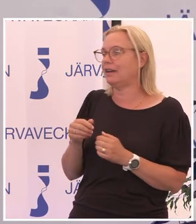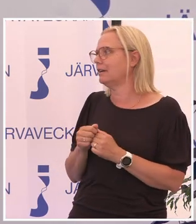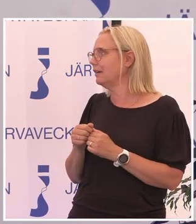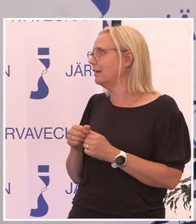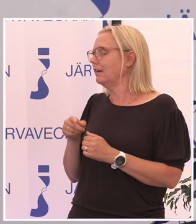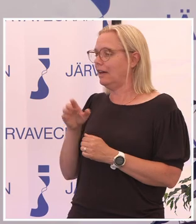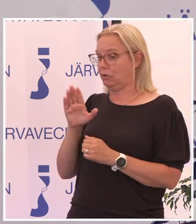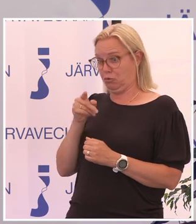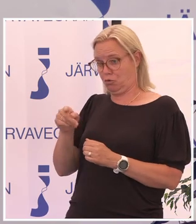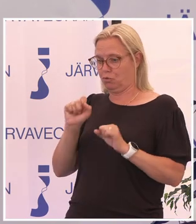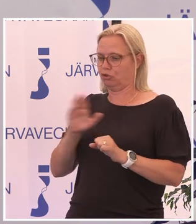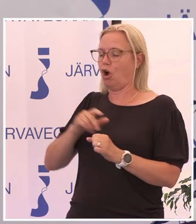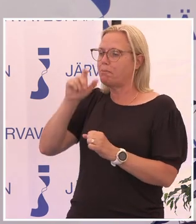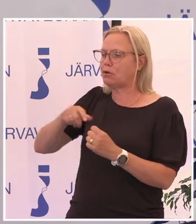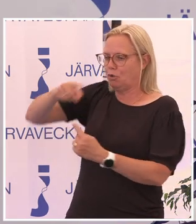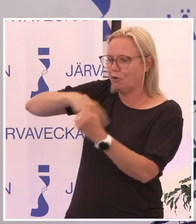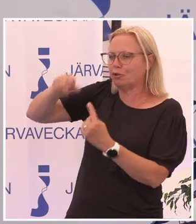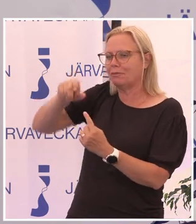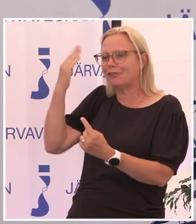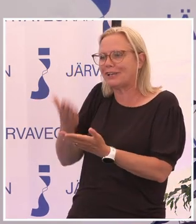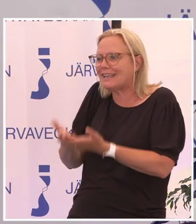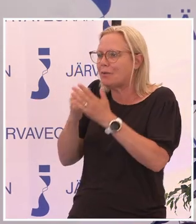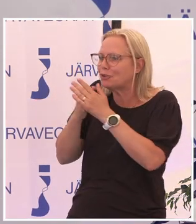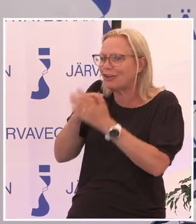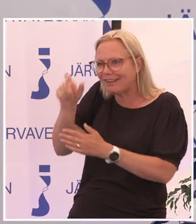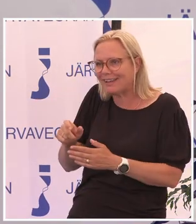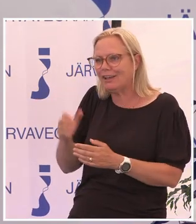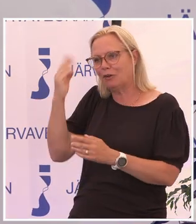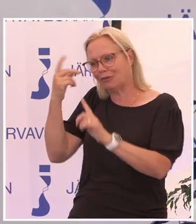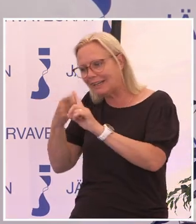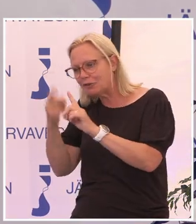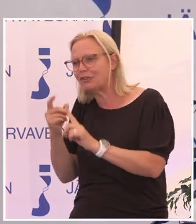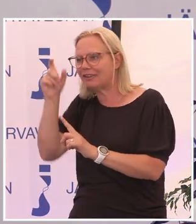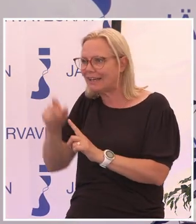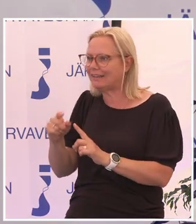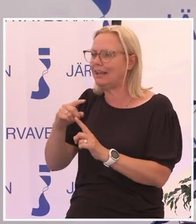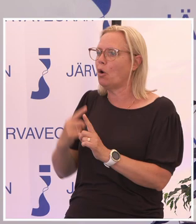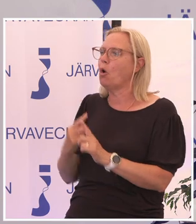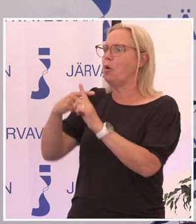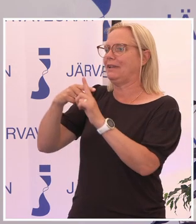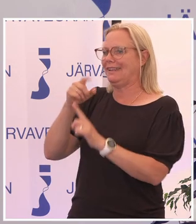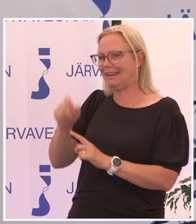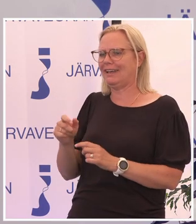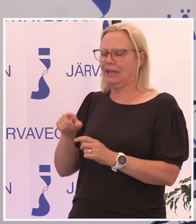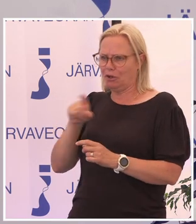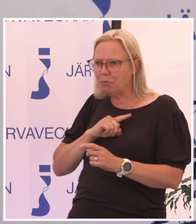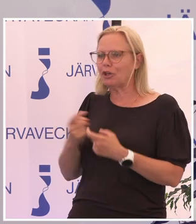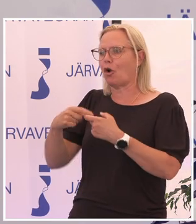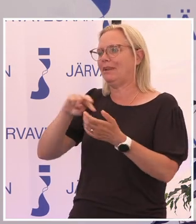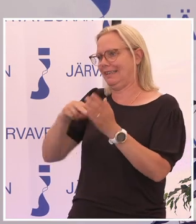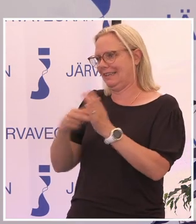personer runt omkring dig som kan hjälpa dig, introducera, uppdatera. Det är massa saker kring teknik som